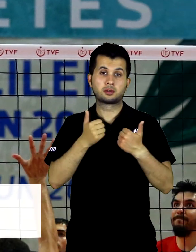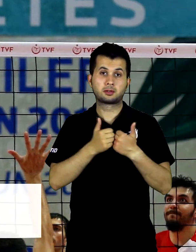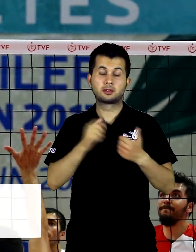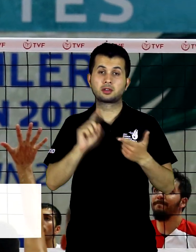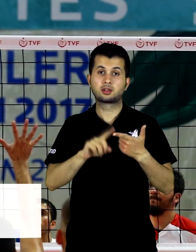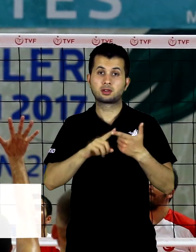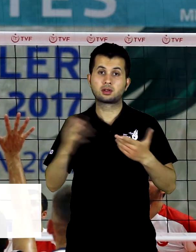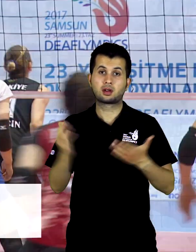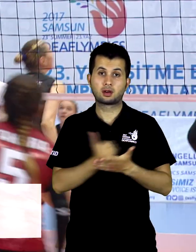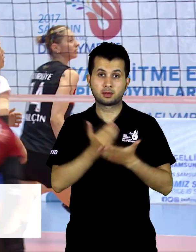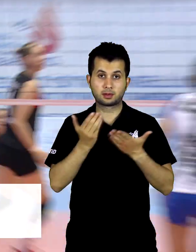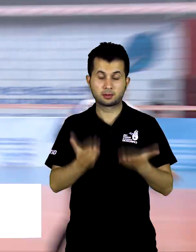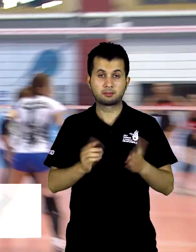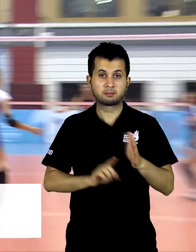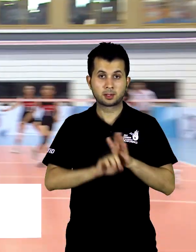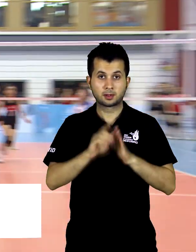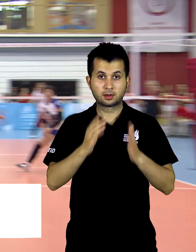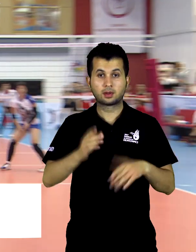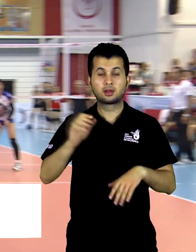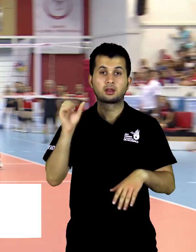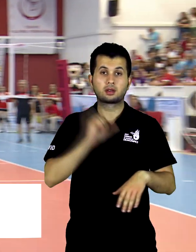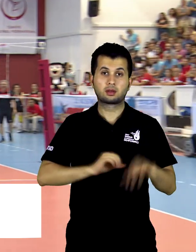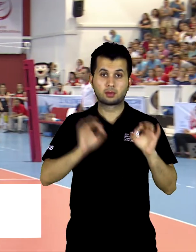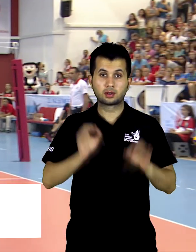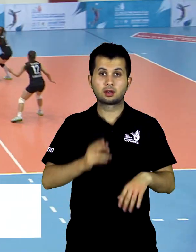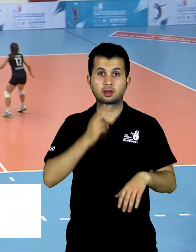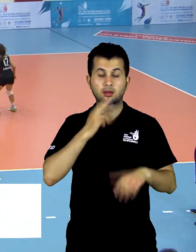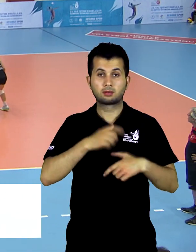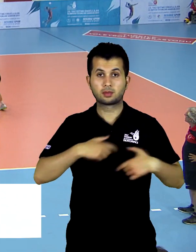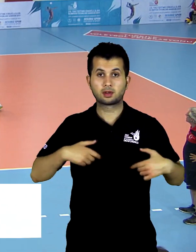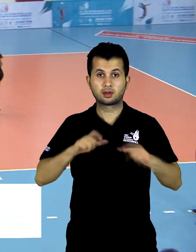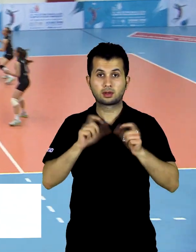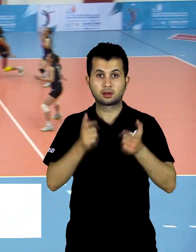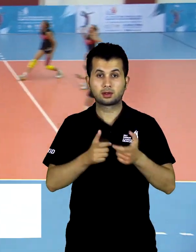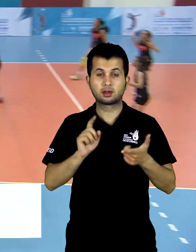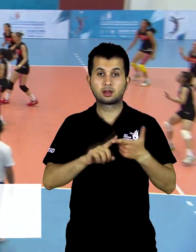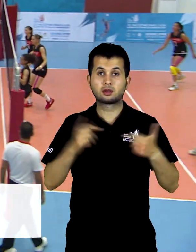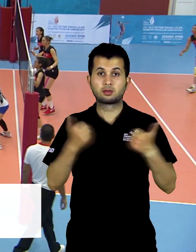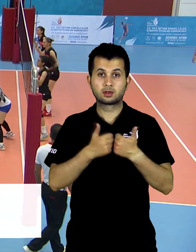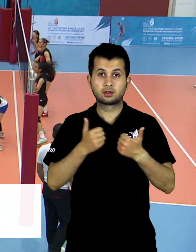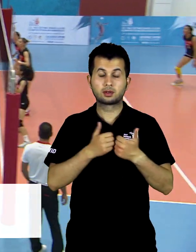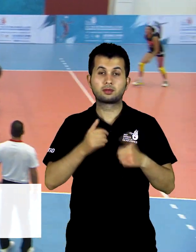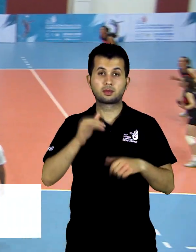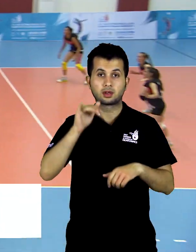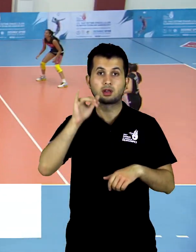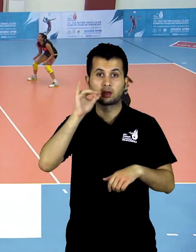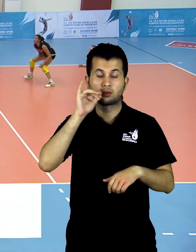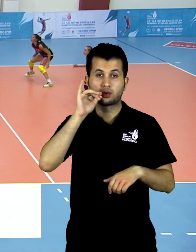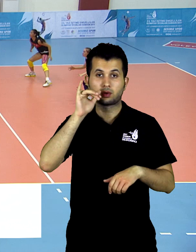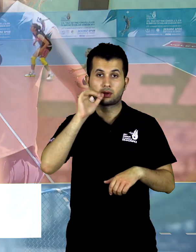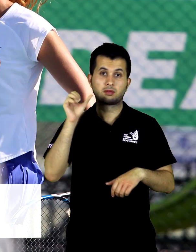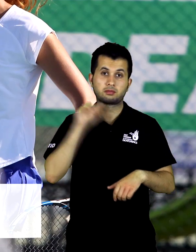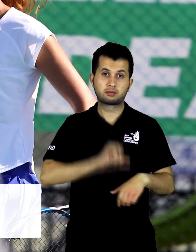çıkarmayı başardı. Oyunlara yenilgiyle başlayan kadın milli takımımız ise ikinci maçında Japonya'dan da set alamadı.